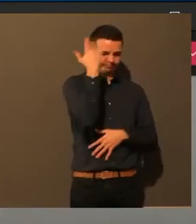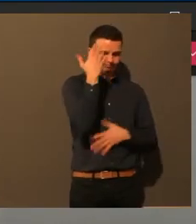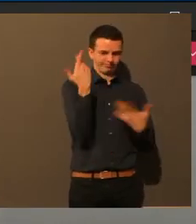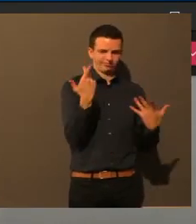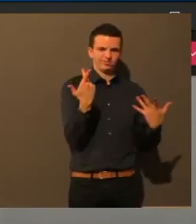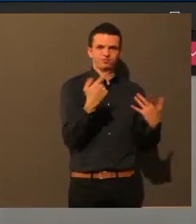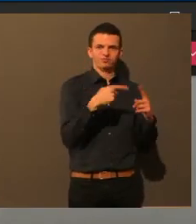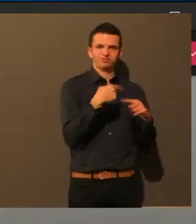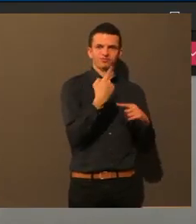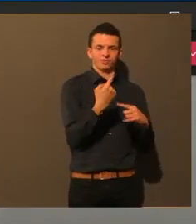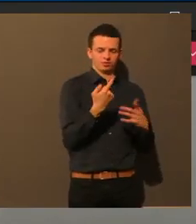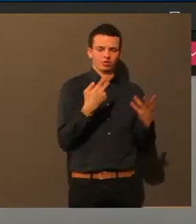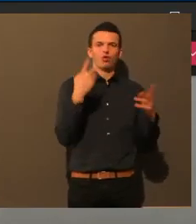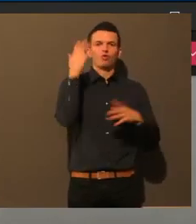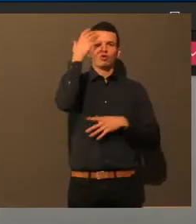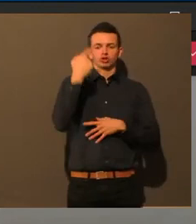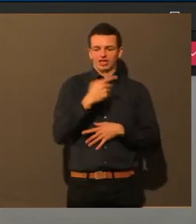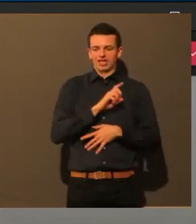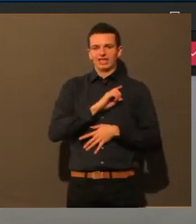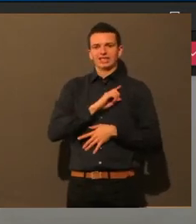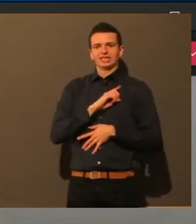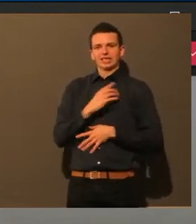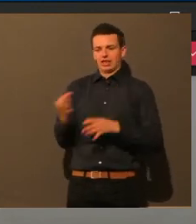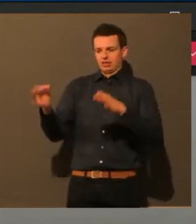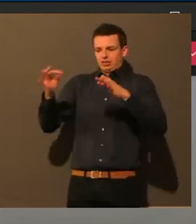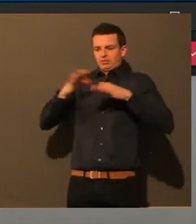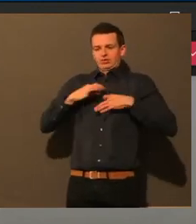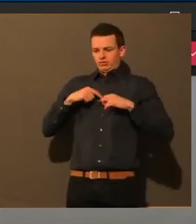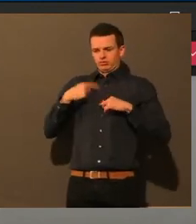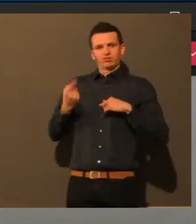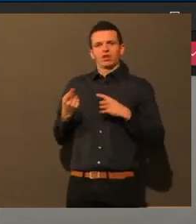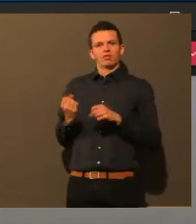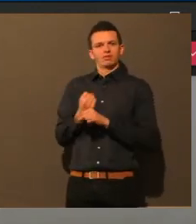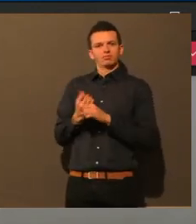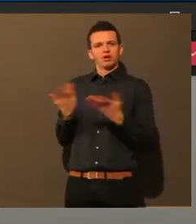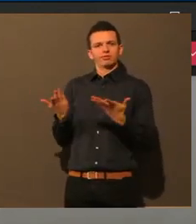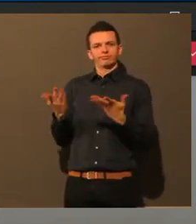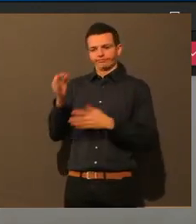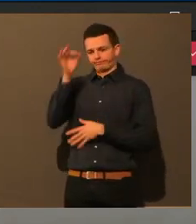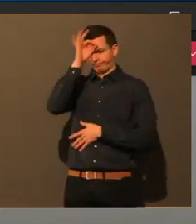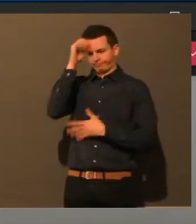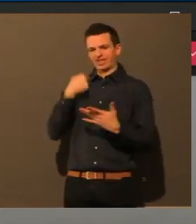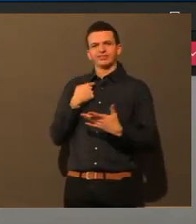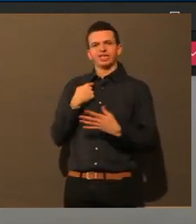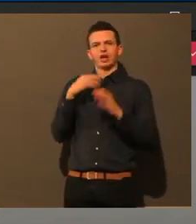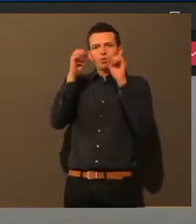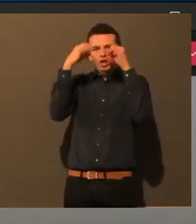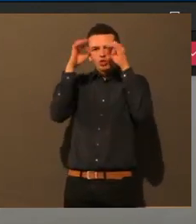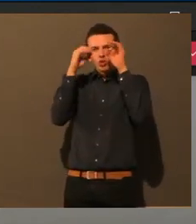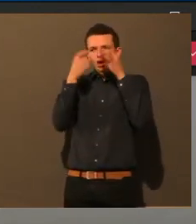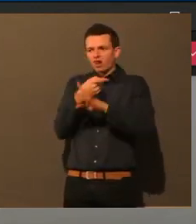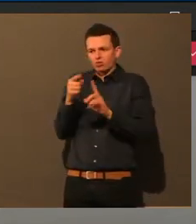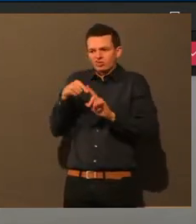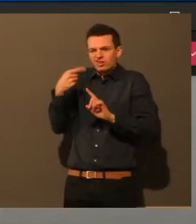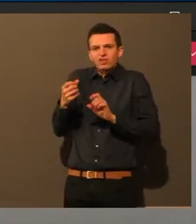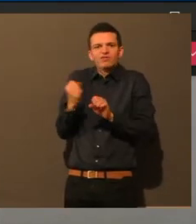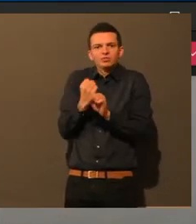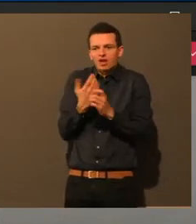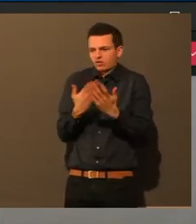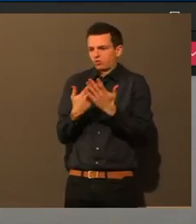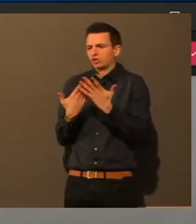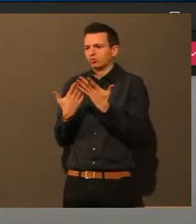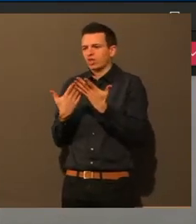ich Tee trinken? Soll ich Ingwer essen? Also ich habe ein bisschen gegoogelt und ich finde, man findet irgendwie gar nichts. Also es heißt ja immer,